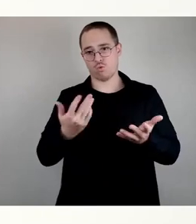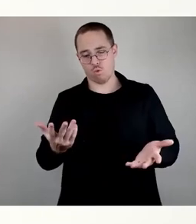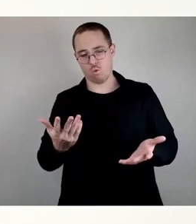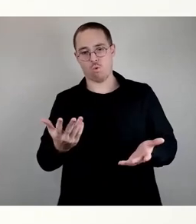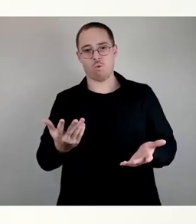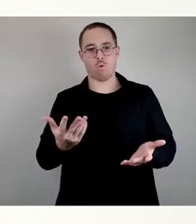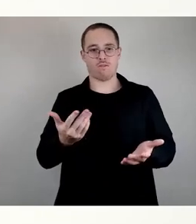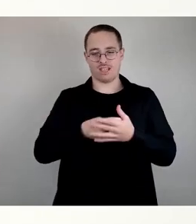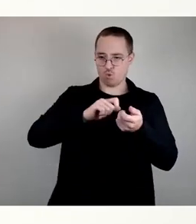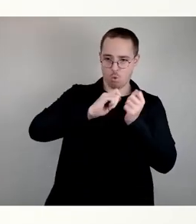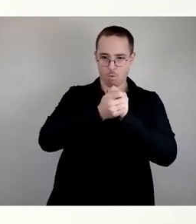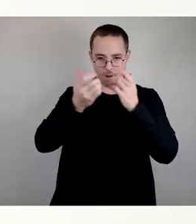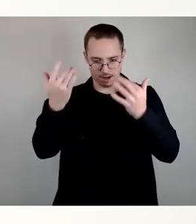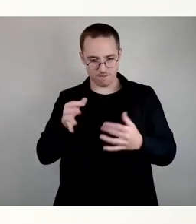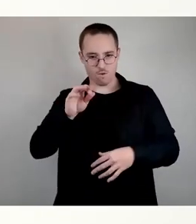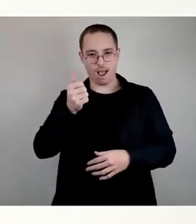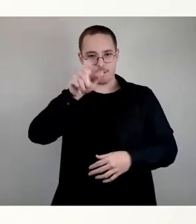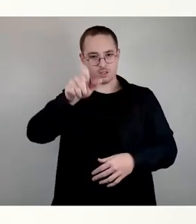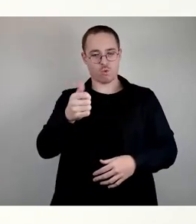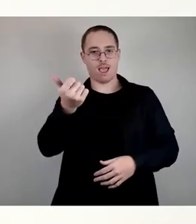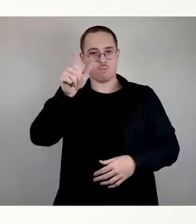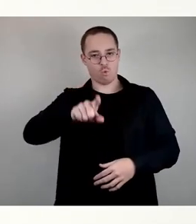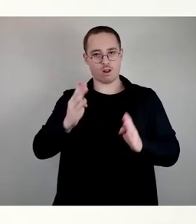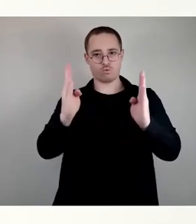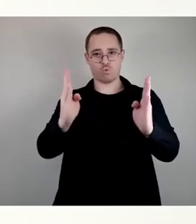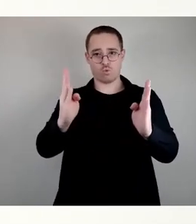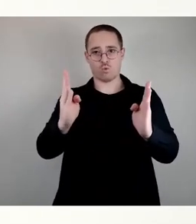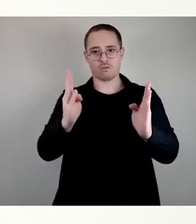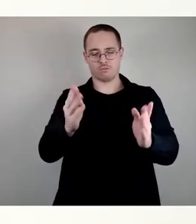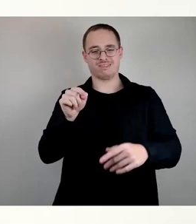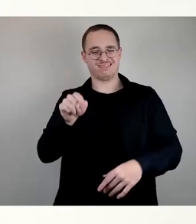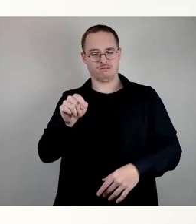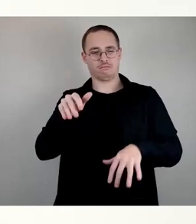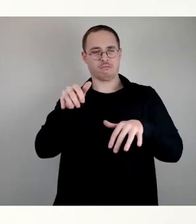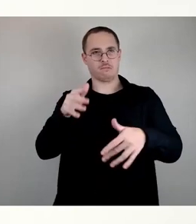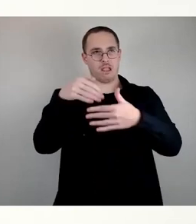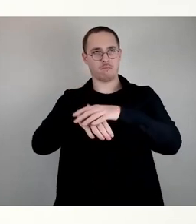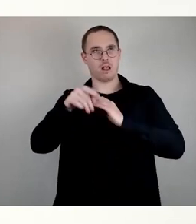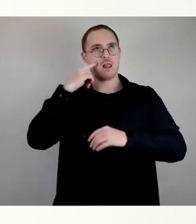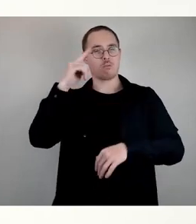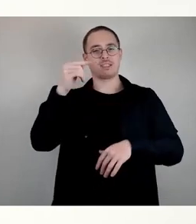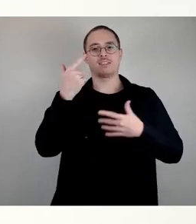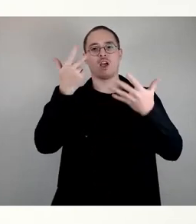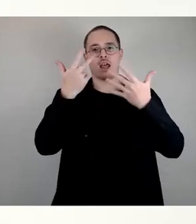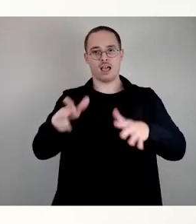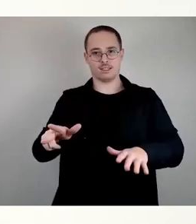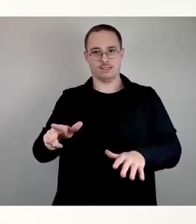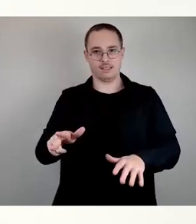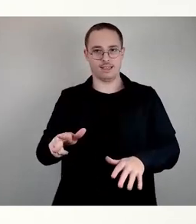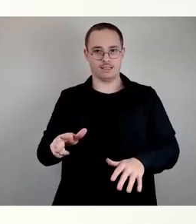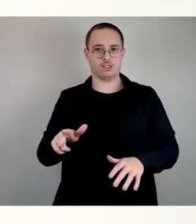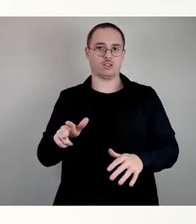umrechnet, die dieses Objekt hat, 82 Plätze, wollen ja 65 belegen und 17 in Reserve halten,